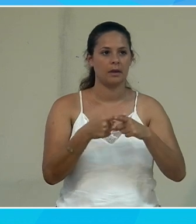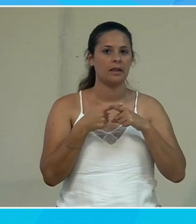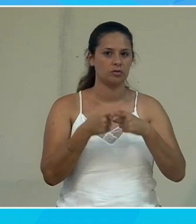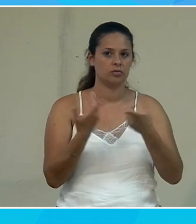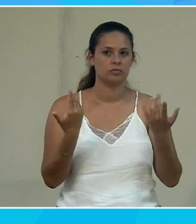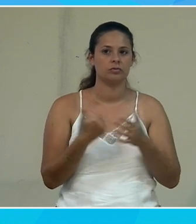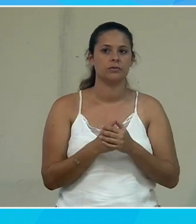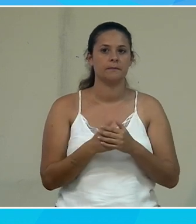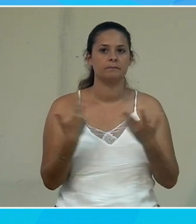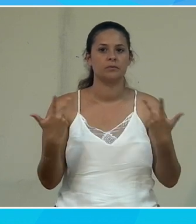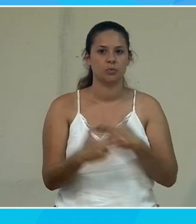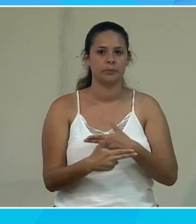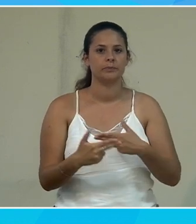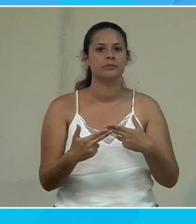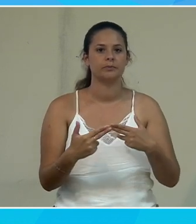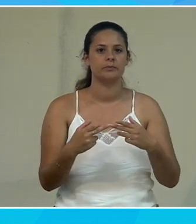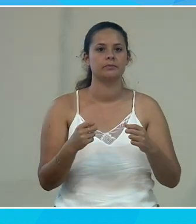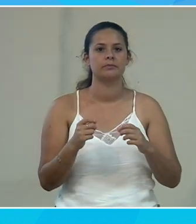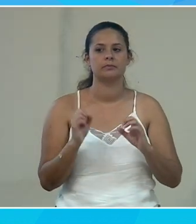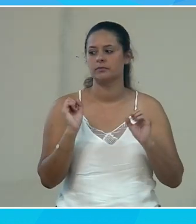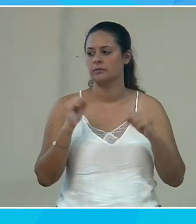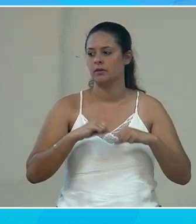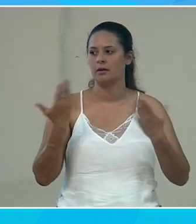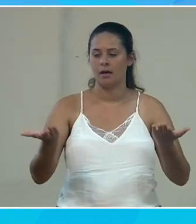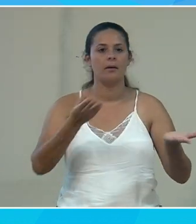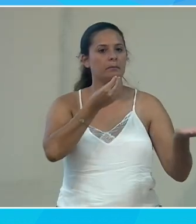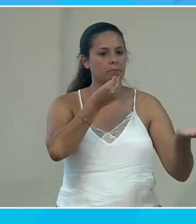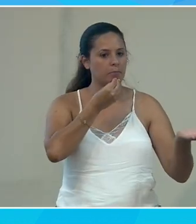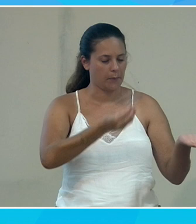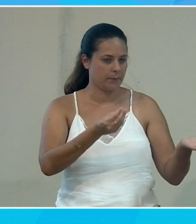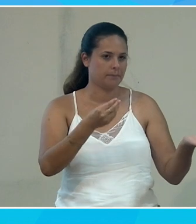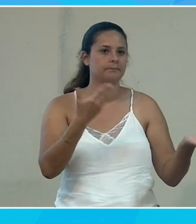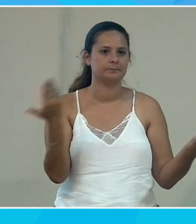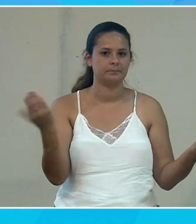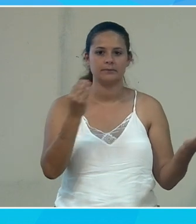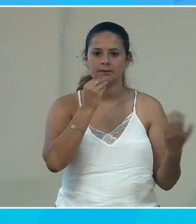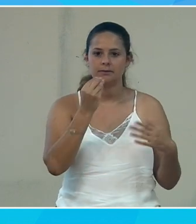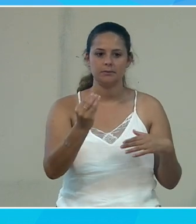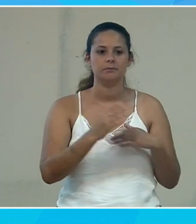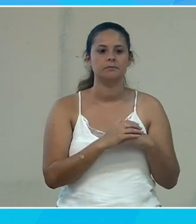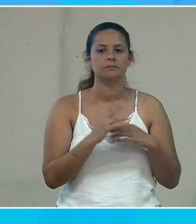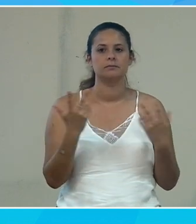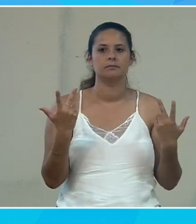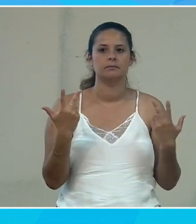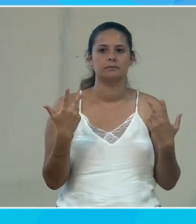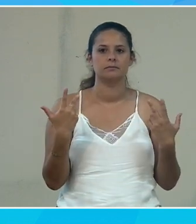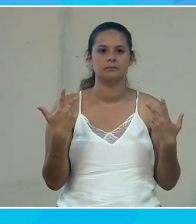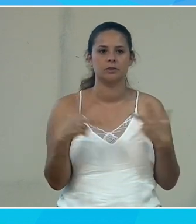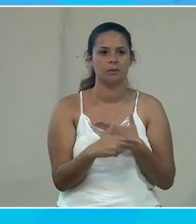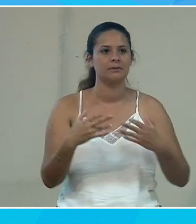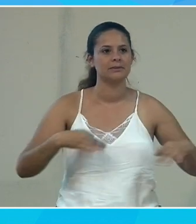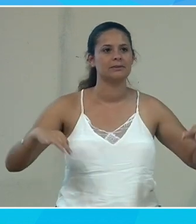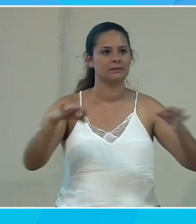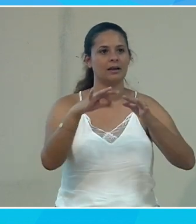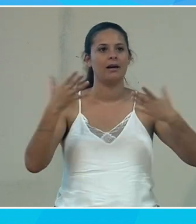ah oui je vais couper je vais couper la diffusion voilà je vais couper le diaporama ça a coupé la clim dans notre salle apparemment